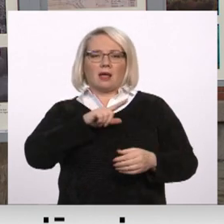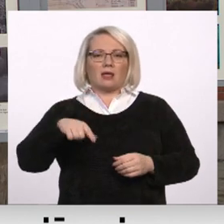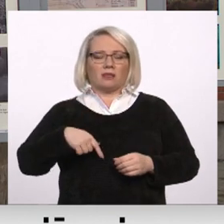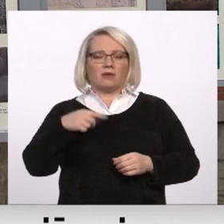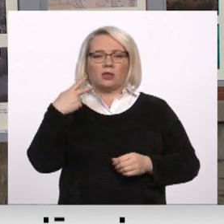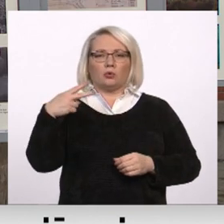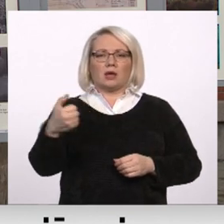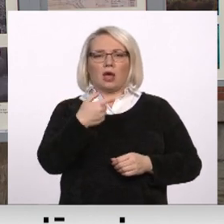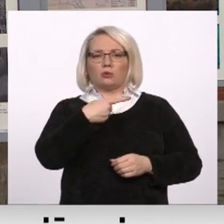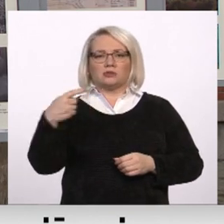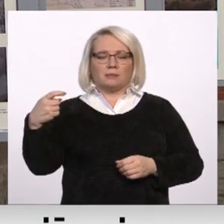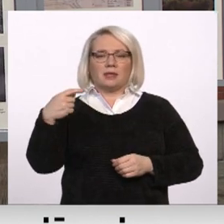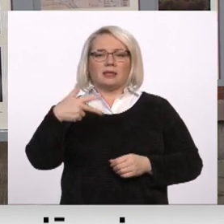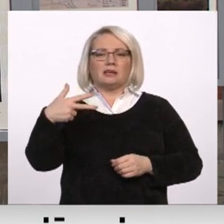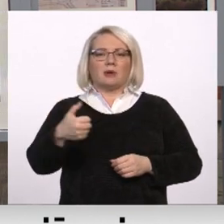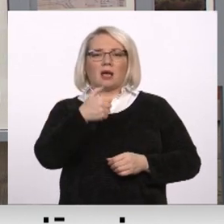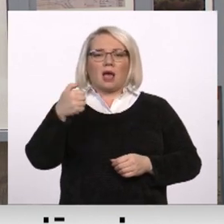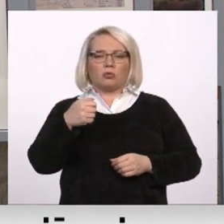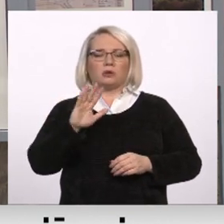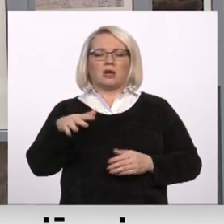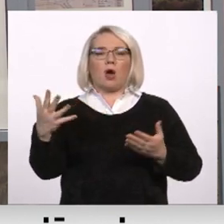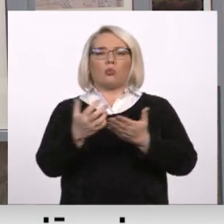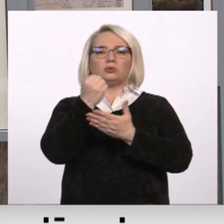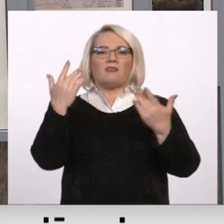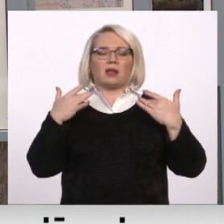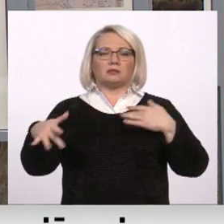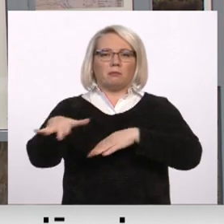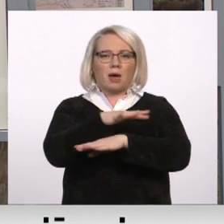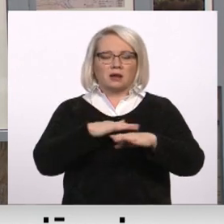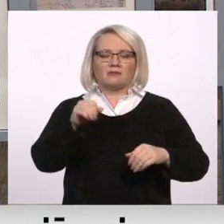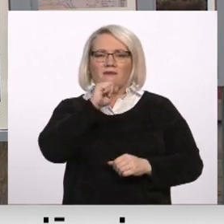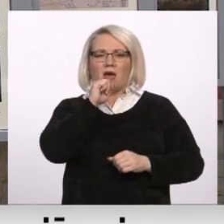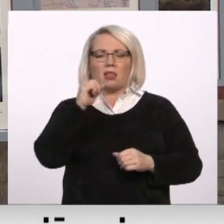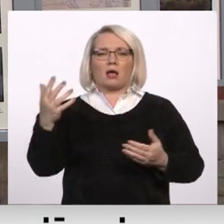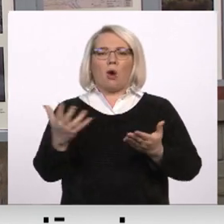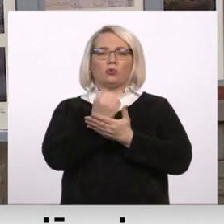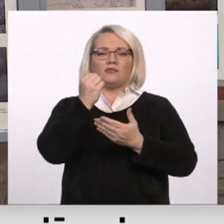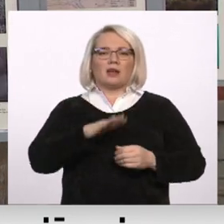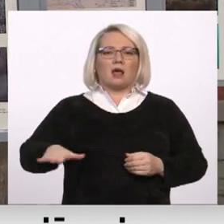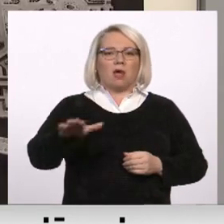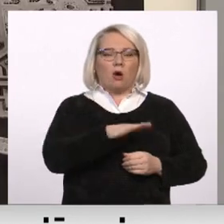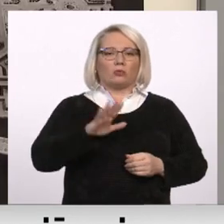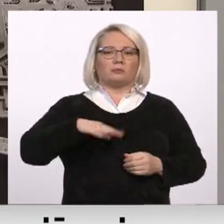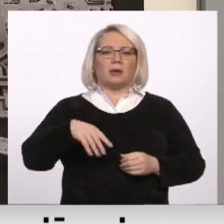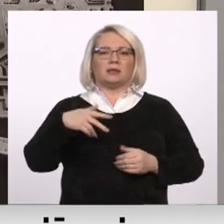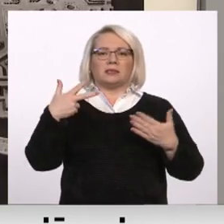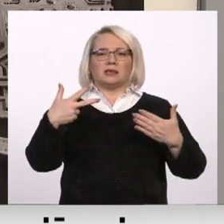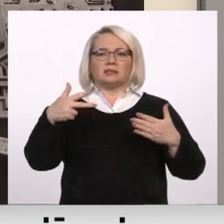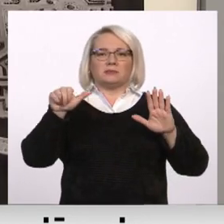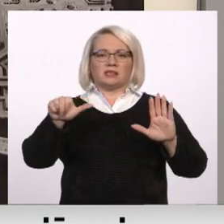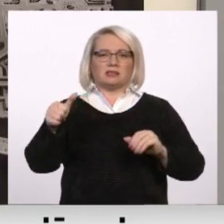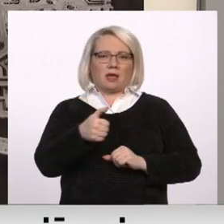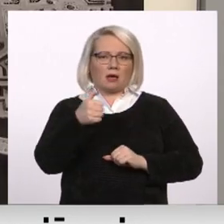gadījumā, tad 20. un 30. gados kā uzvars parks vai vēlākā uzvars laukums pēc 1936. gada. Šajā